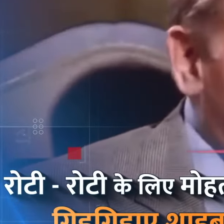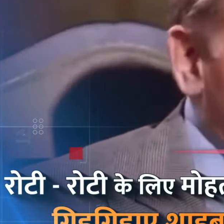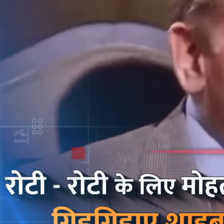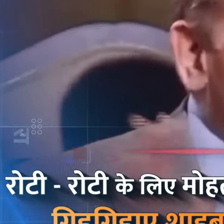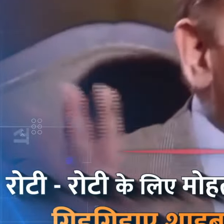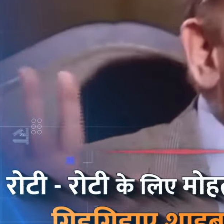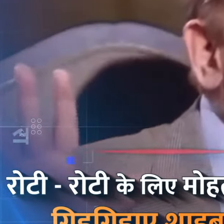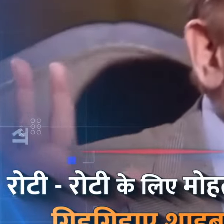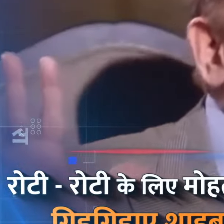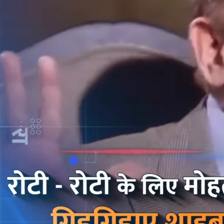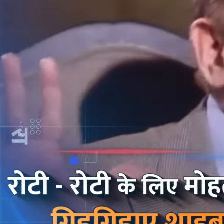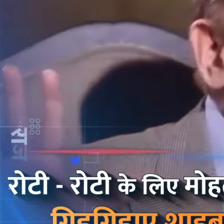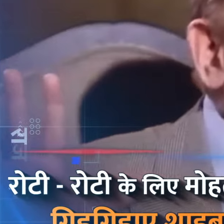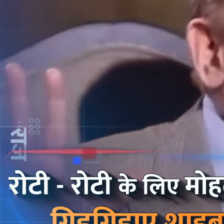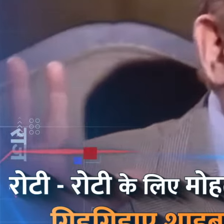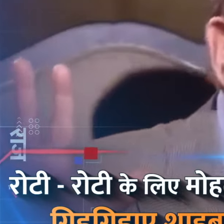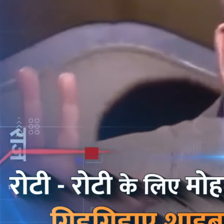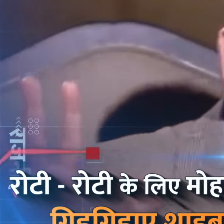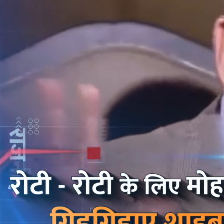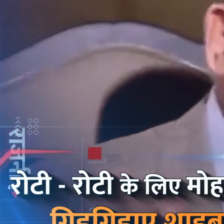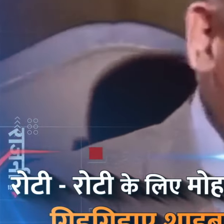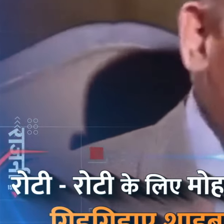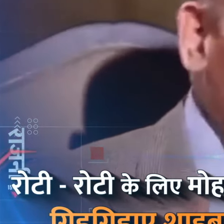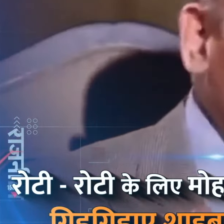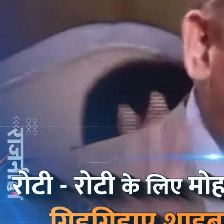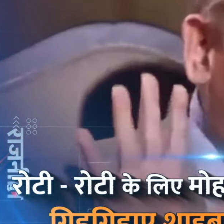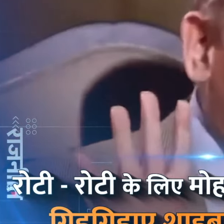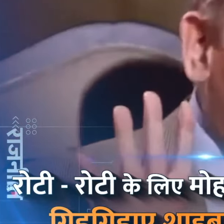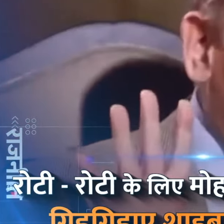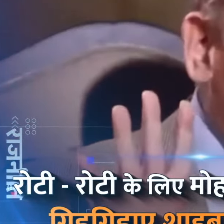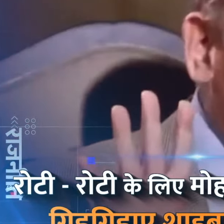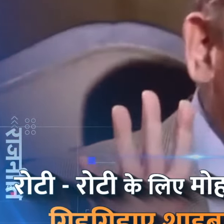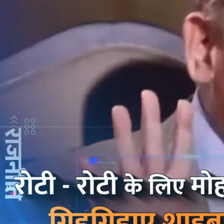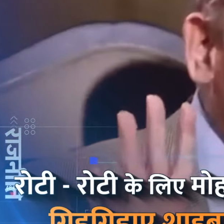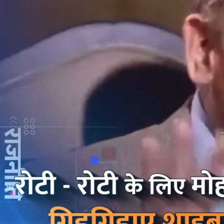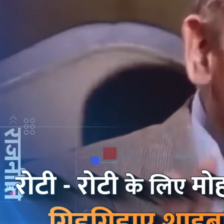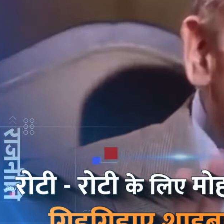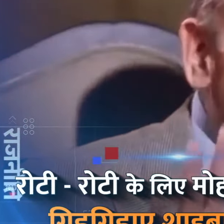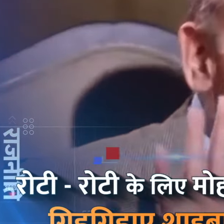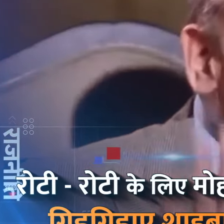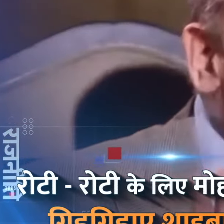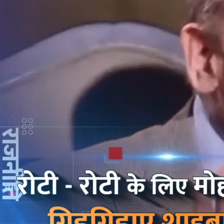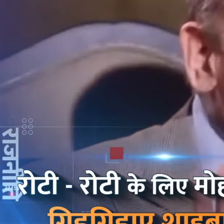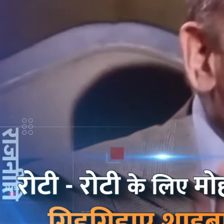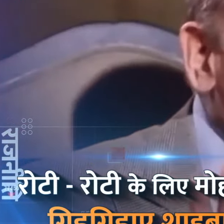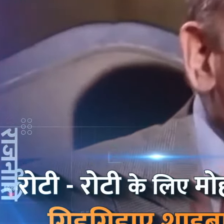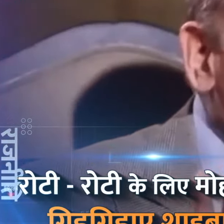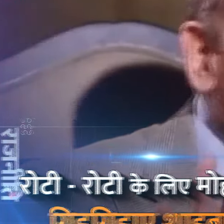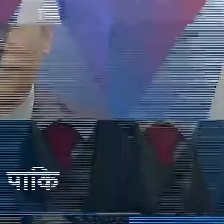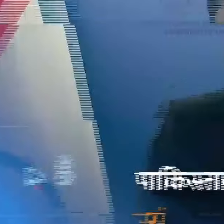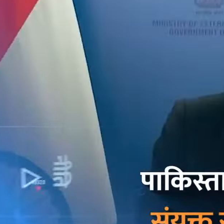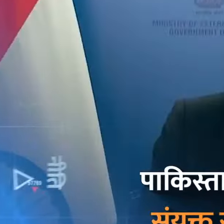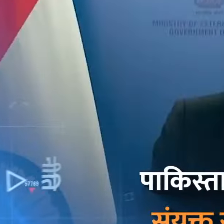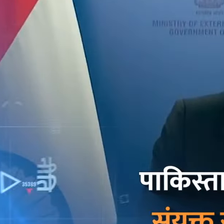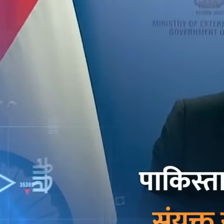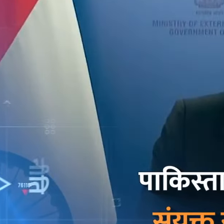पाकिस्तान की निकली हेकडी भारत से बाच्चीत के लिए गिड़गडाए पाकिस्तानी पीम शाहबाश शरीफ